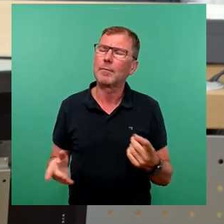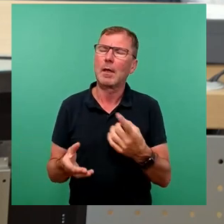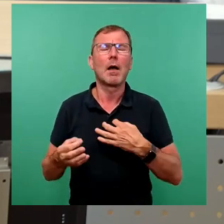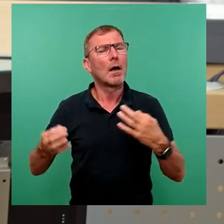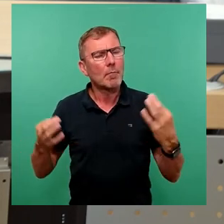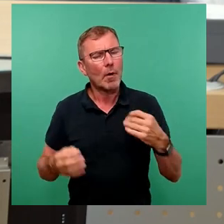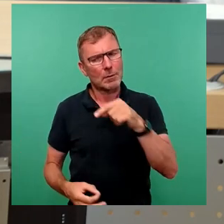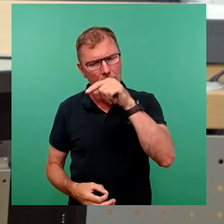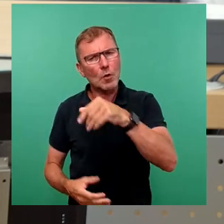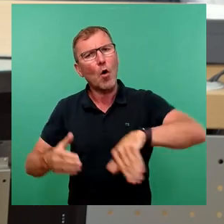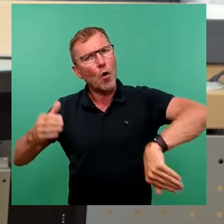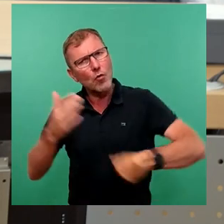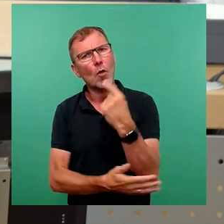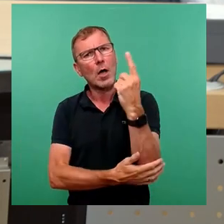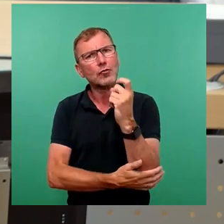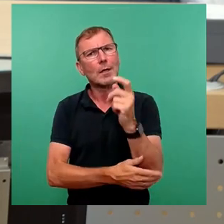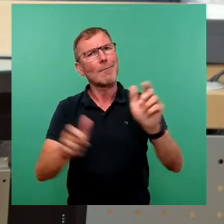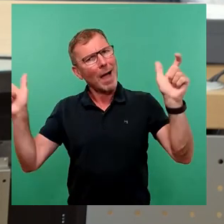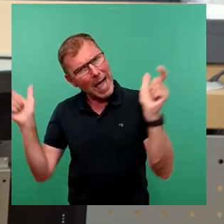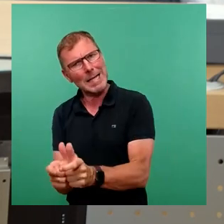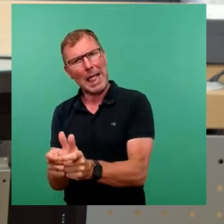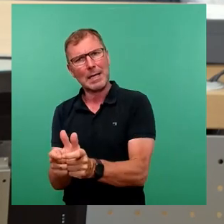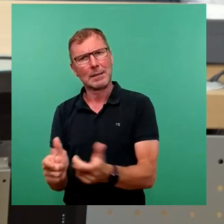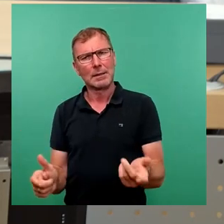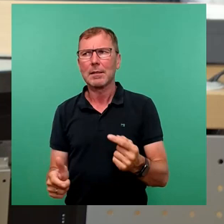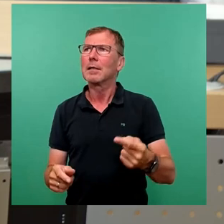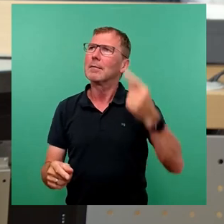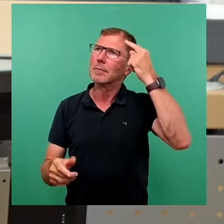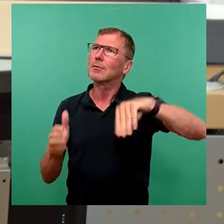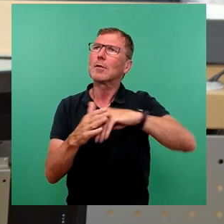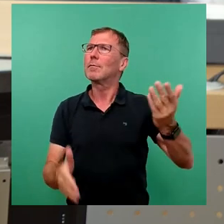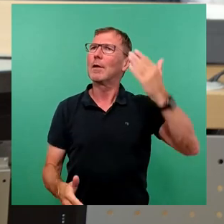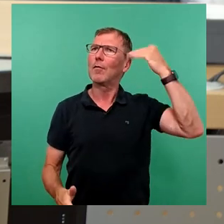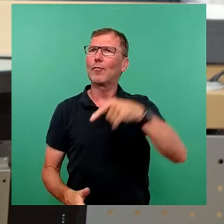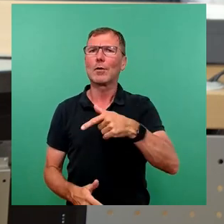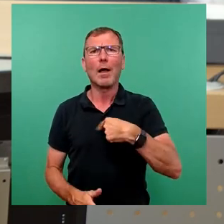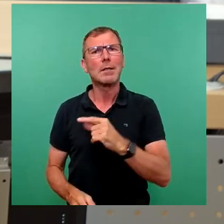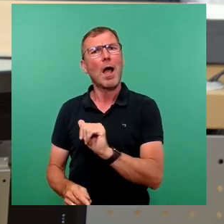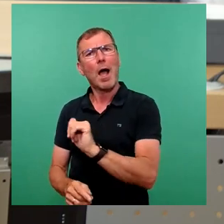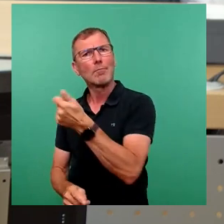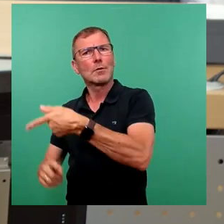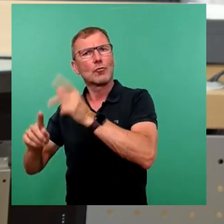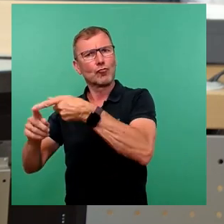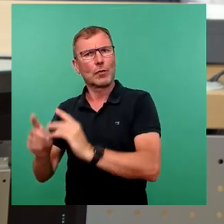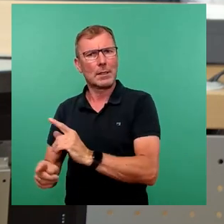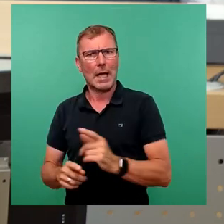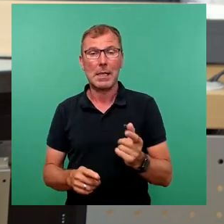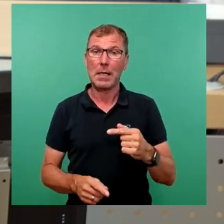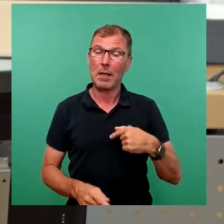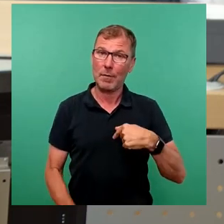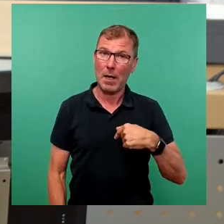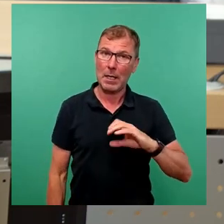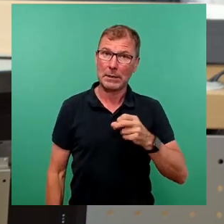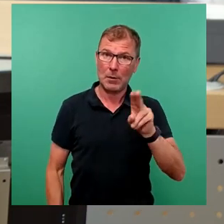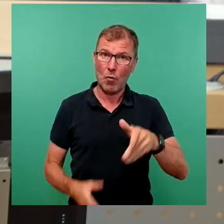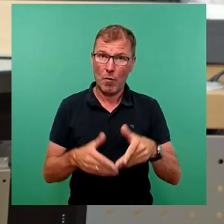Neustart im Kleinen, die Rückbesinnung auf die eigene Einzigartigkeit. Wir als CDU-Fraktion